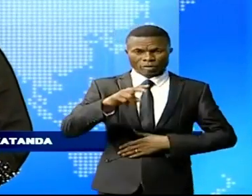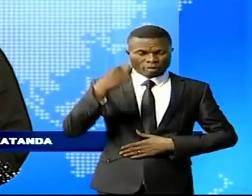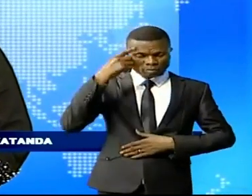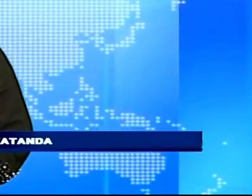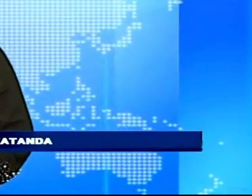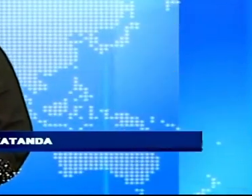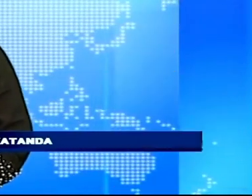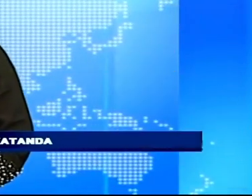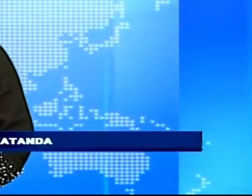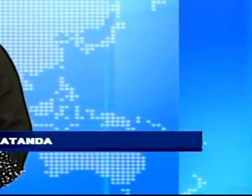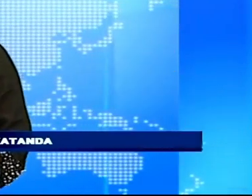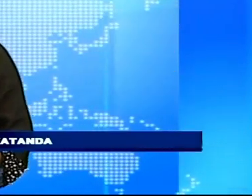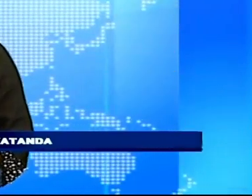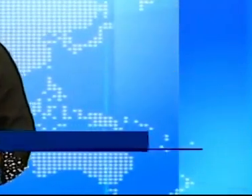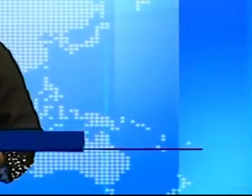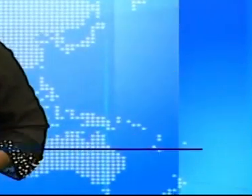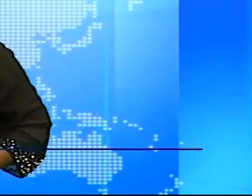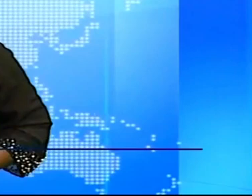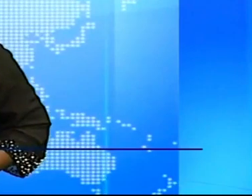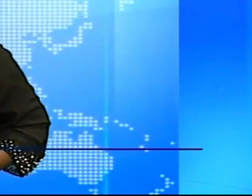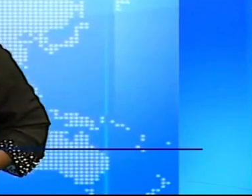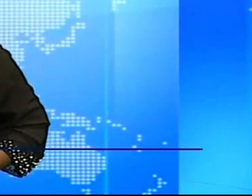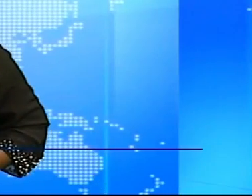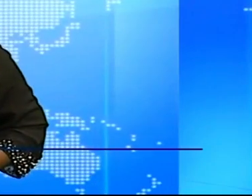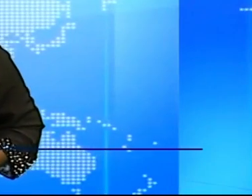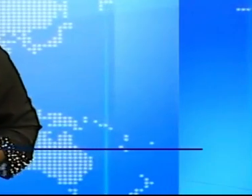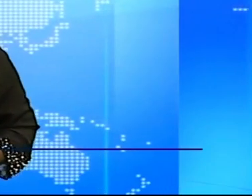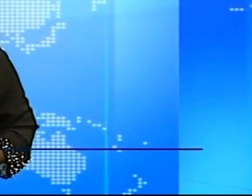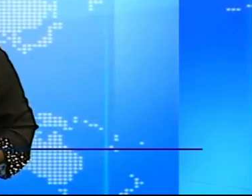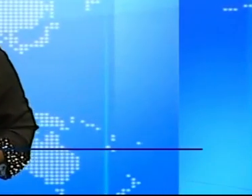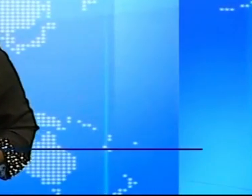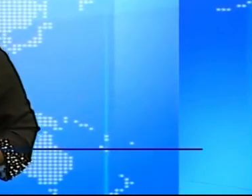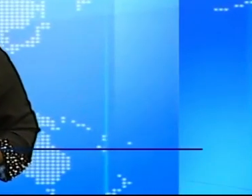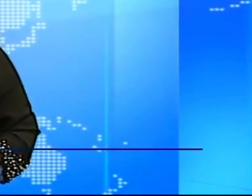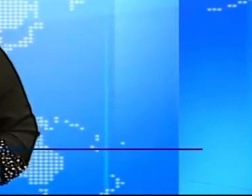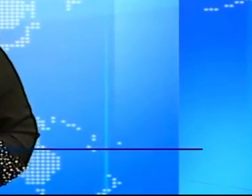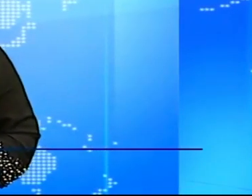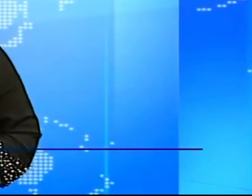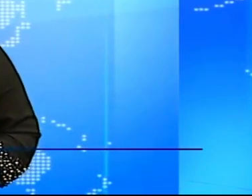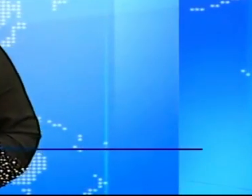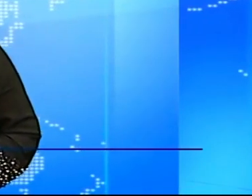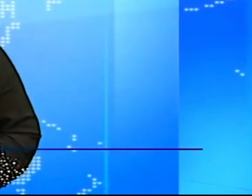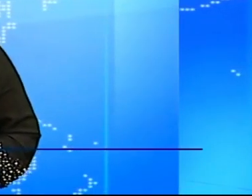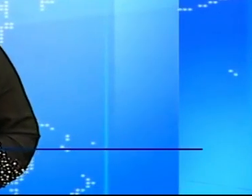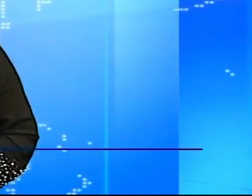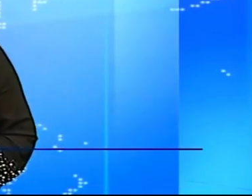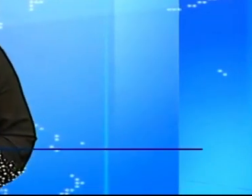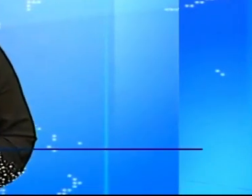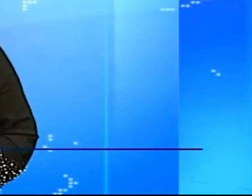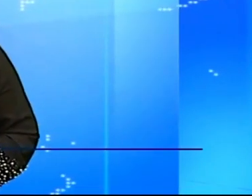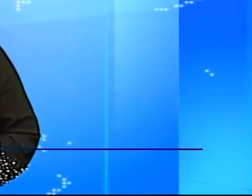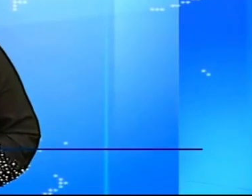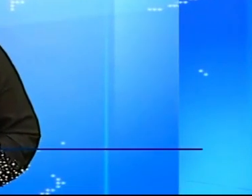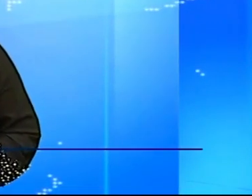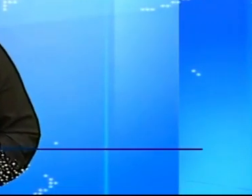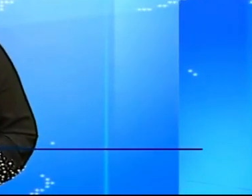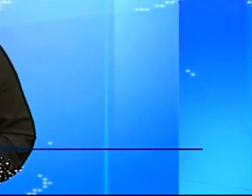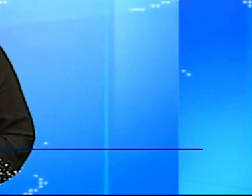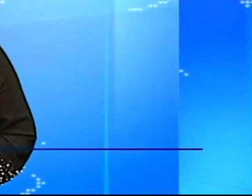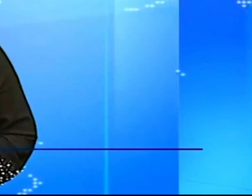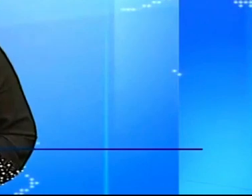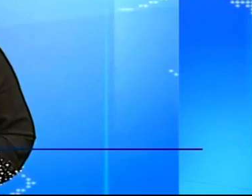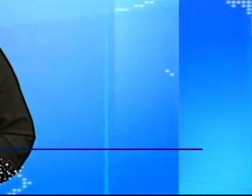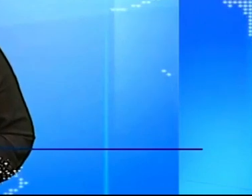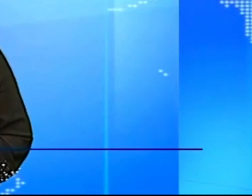infos du soir. Un journal qui passera par les activités du gouvernement et le gouvernement central et provincial, mais